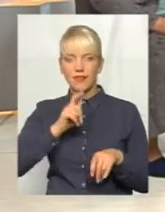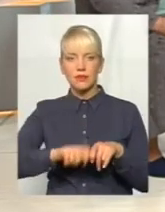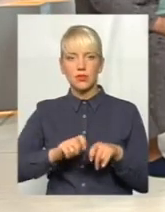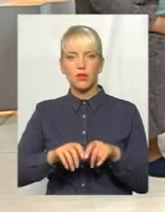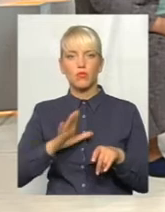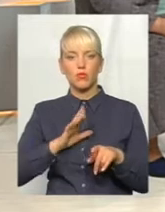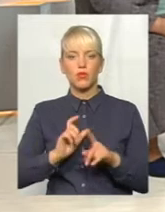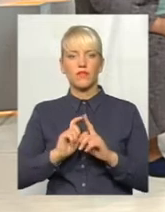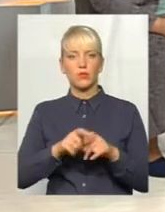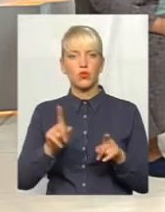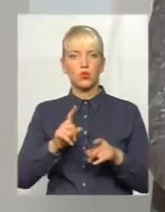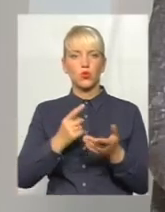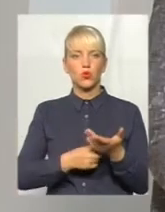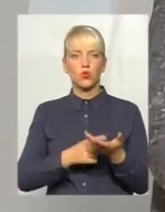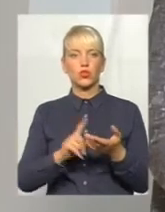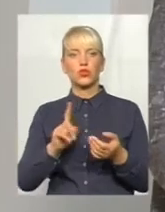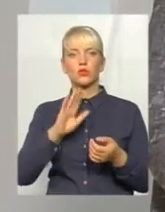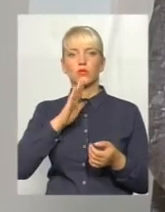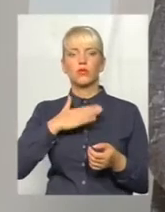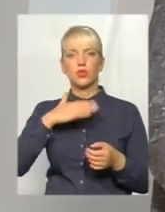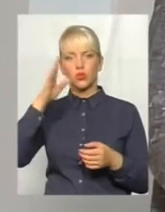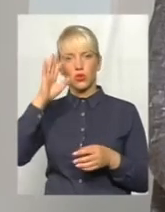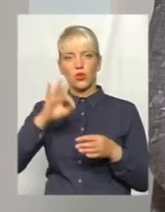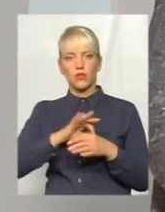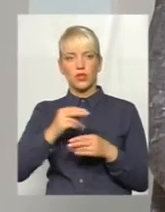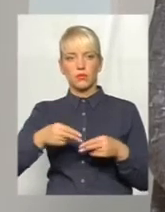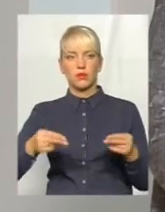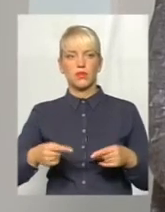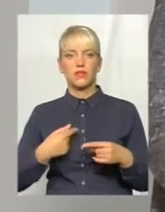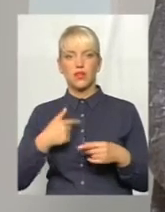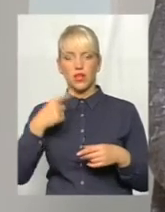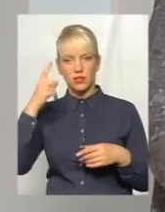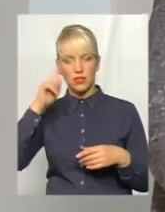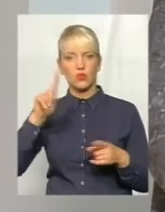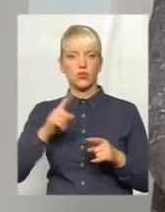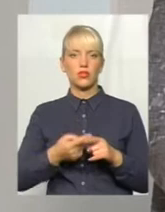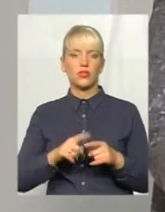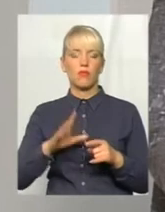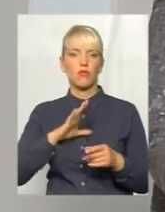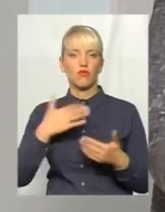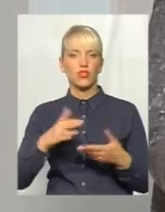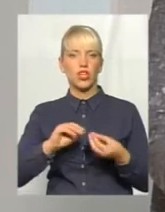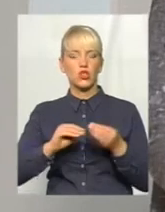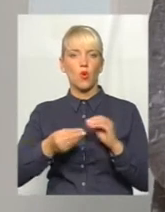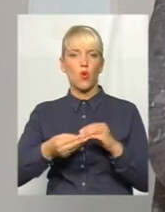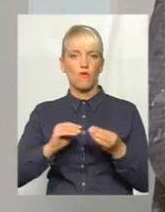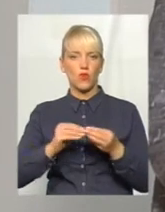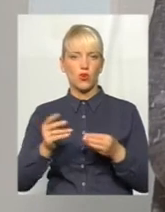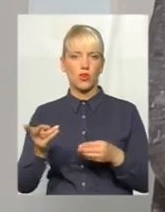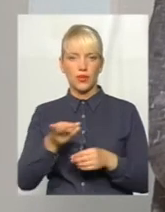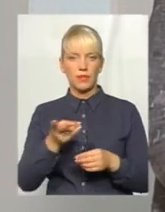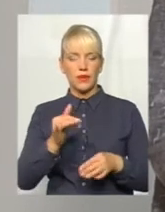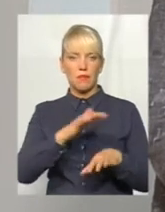доказом було, що мій чоловік підписувався на цих документах, то я впевнена, що це був вже зговор і банку, і